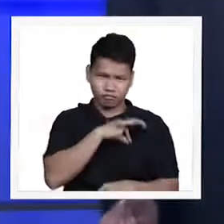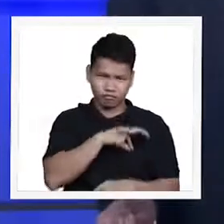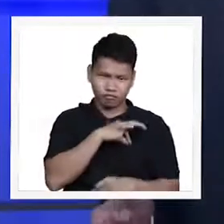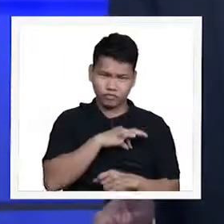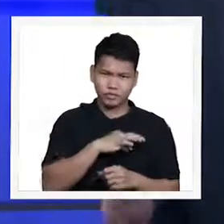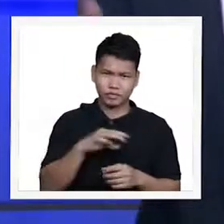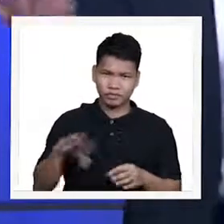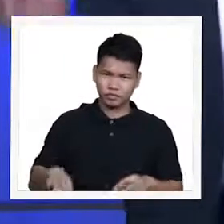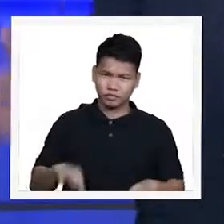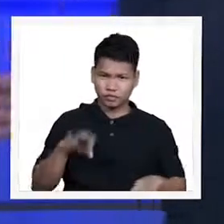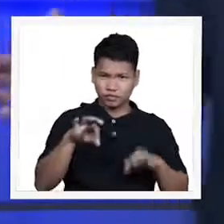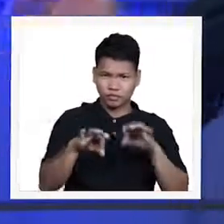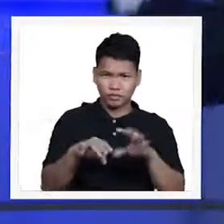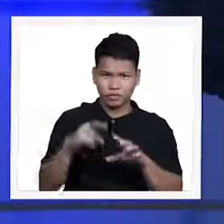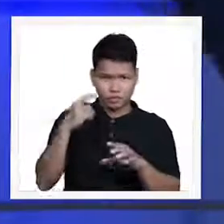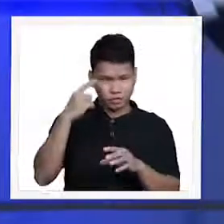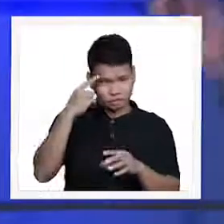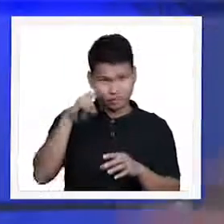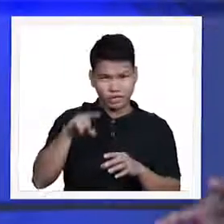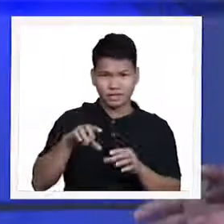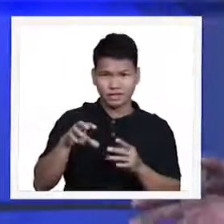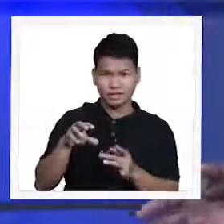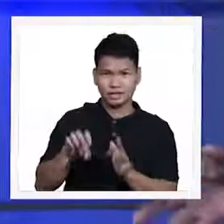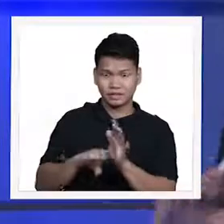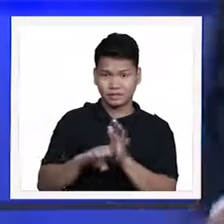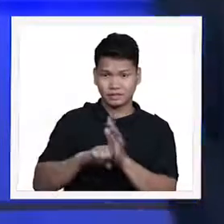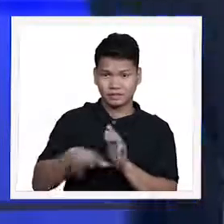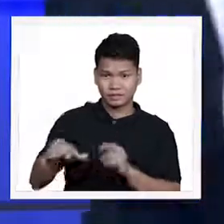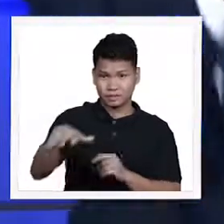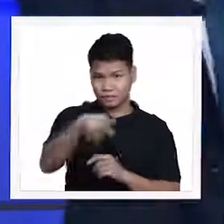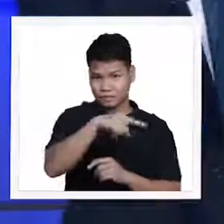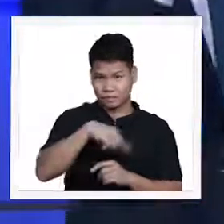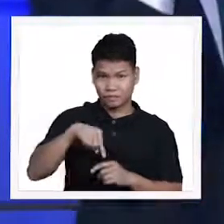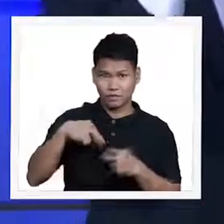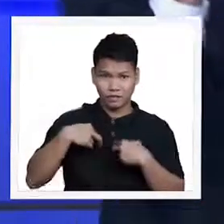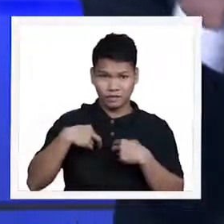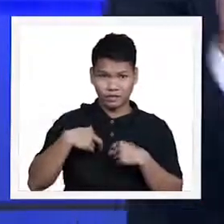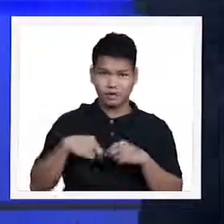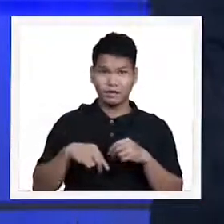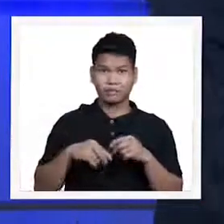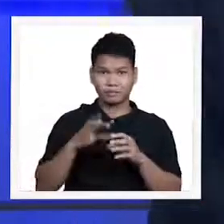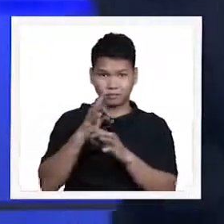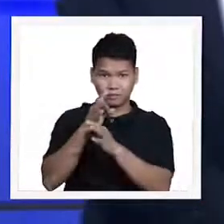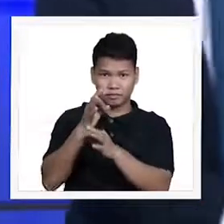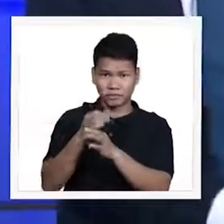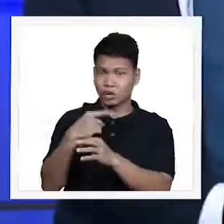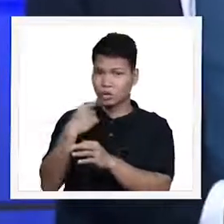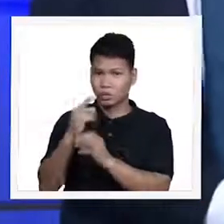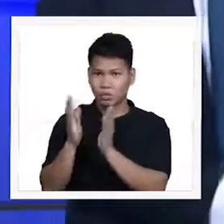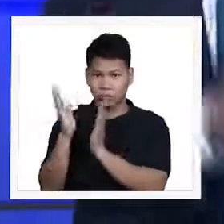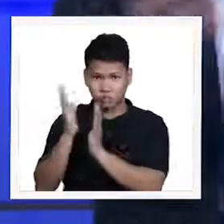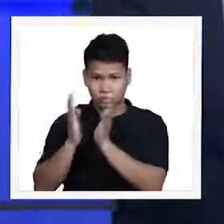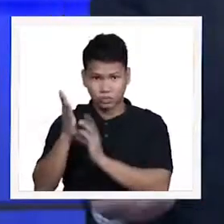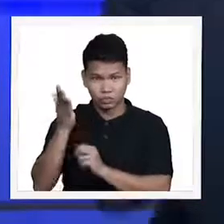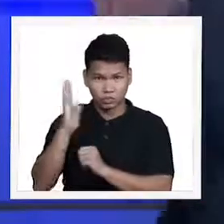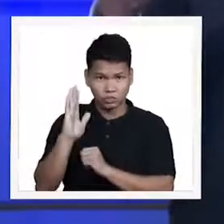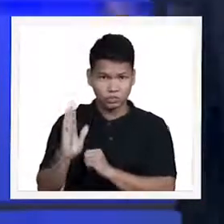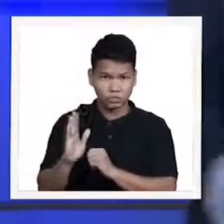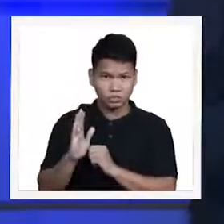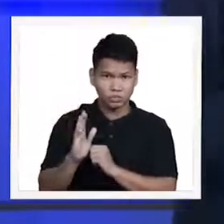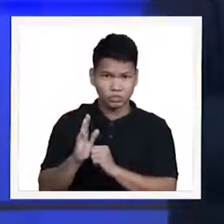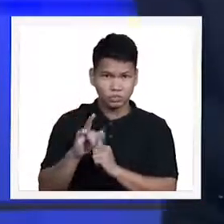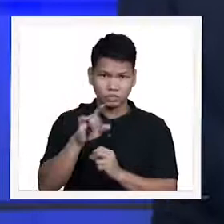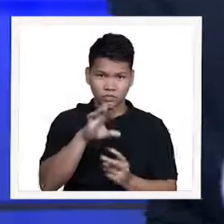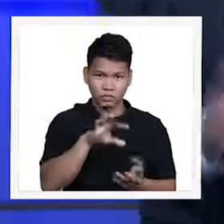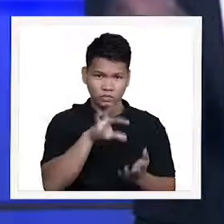rito, sa mga taong may pananampalataya, sa mga taong sumasamba sa Diyos. Ganito po ang